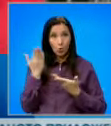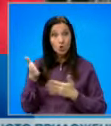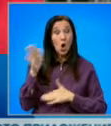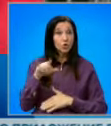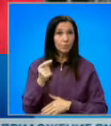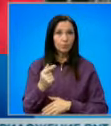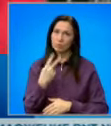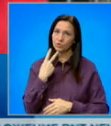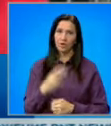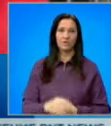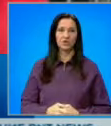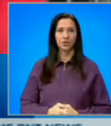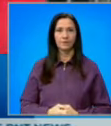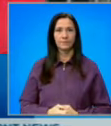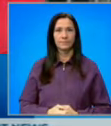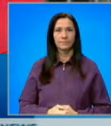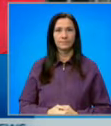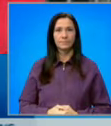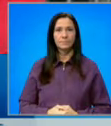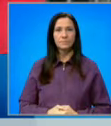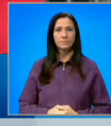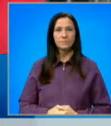подробности от Станислава Христова сега. Добър вечер.